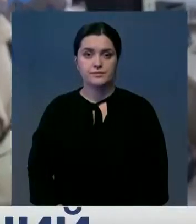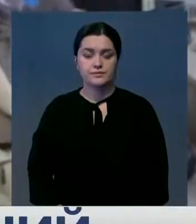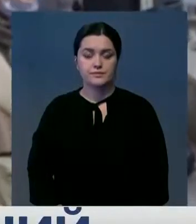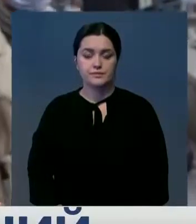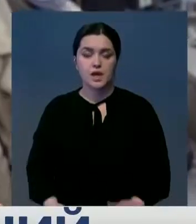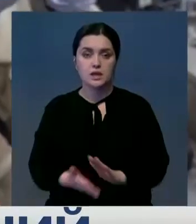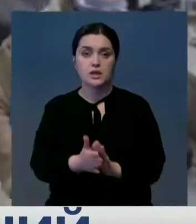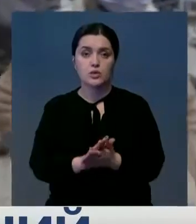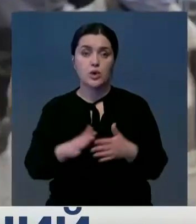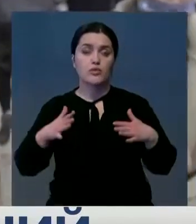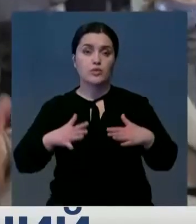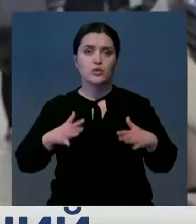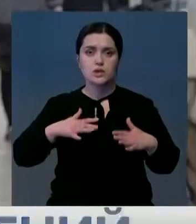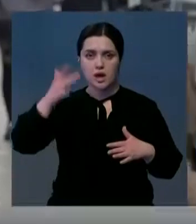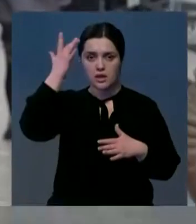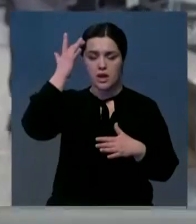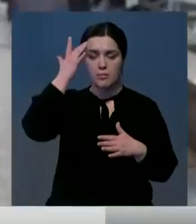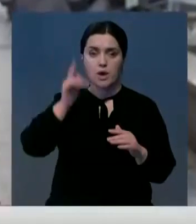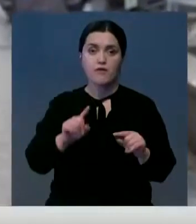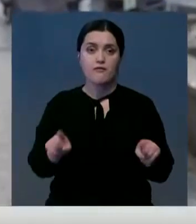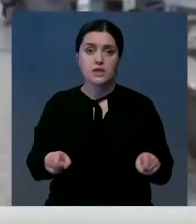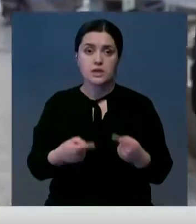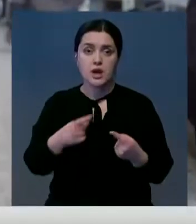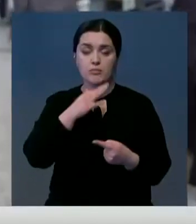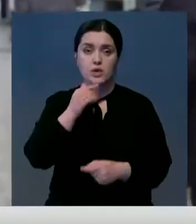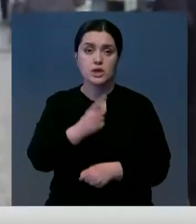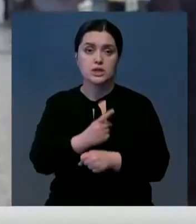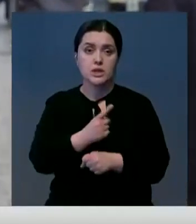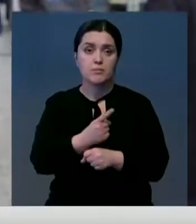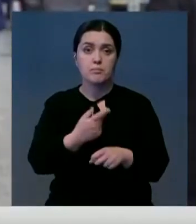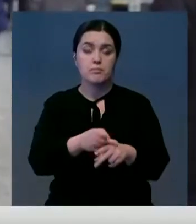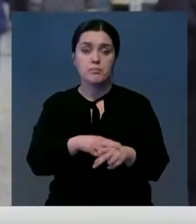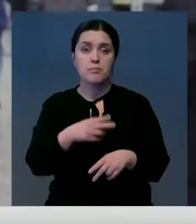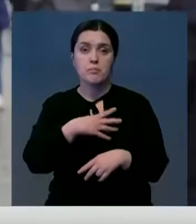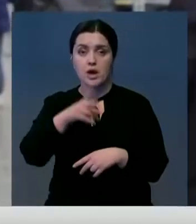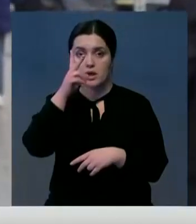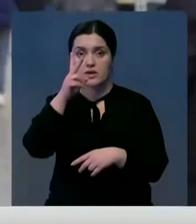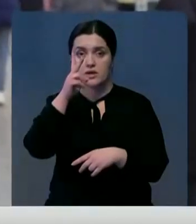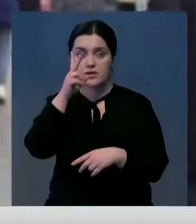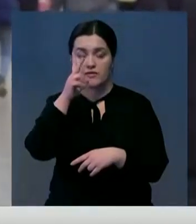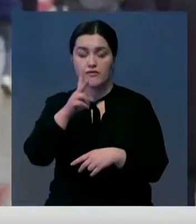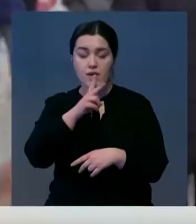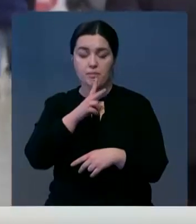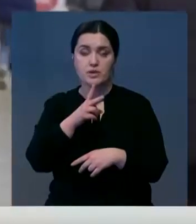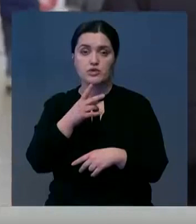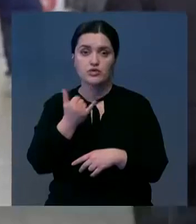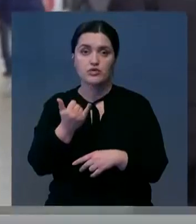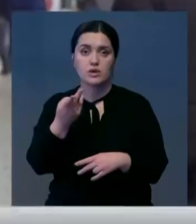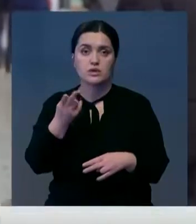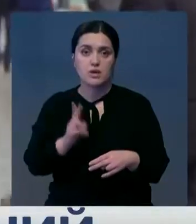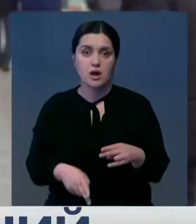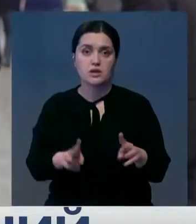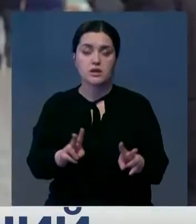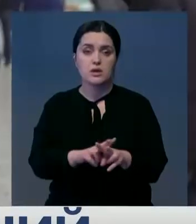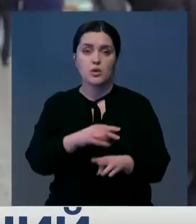Ситуация в Грузии напоминает возрождение. Многие запреты, действующие два с половиной месяца, наконец сняты. И столичные улицы